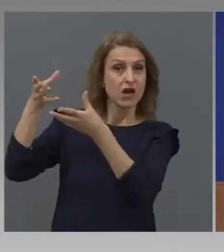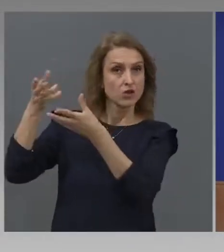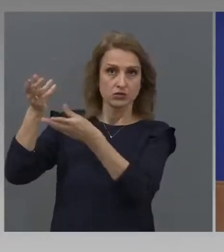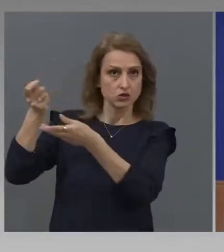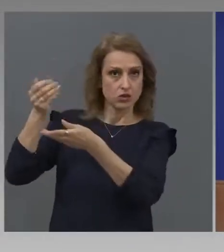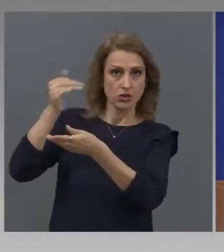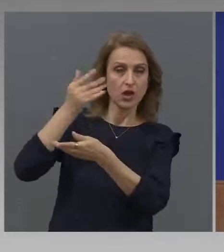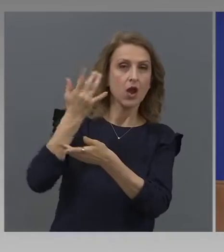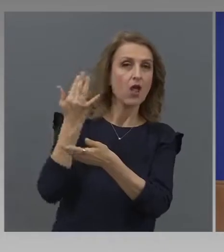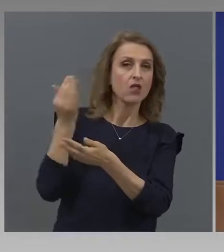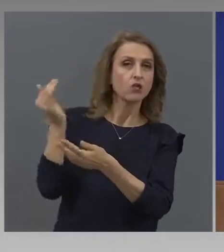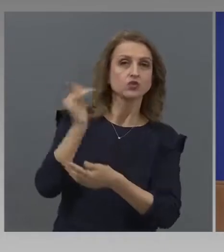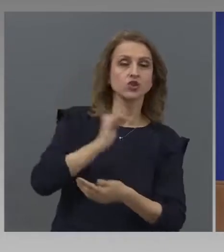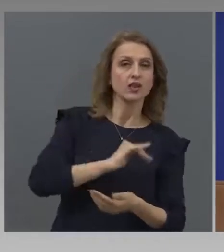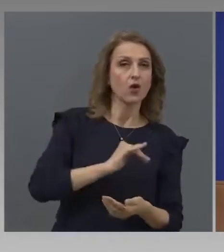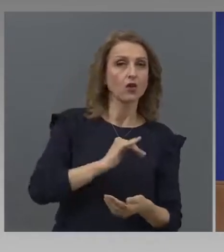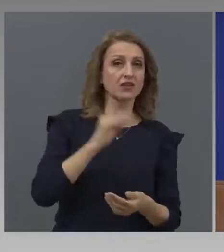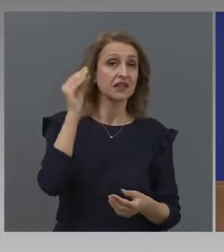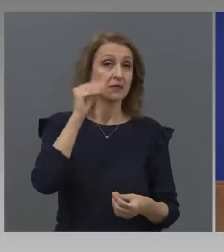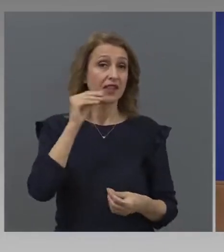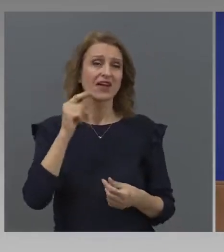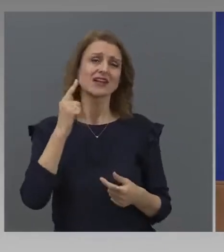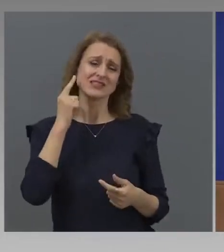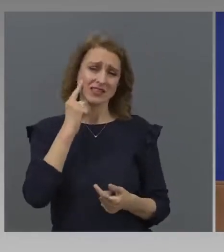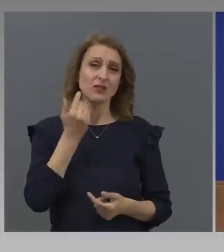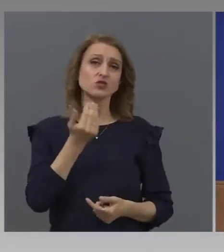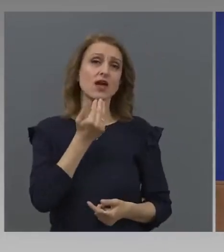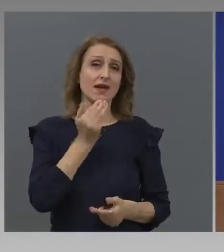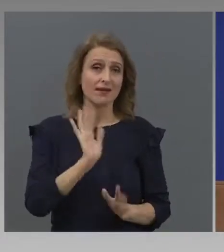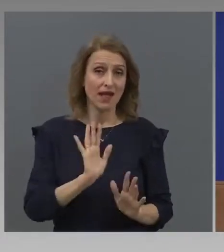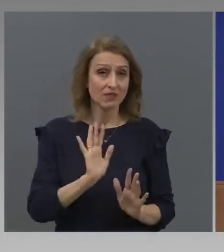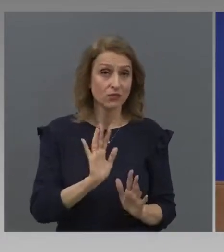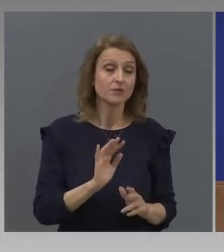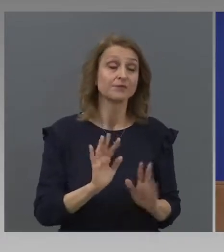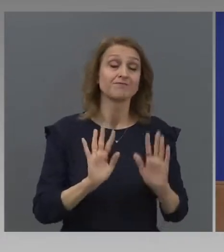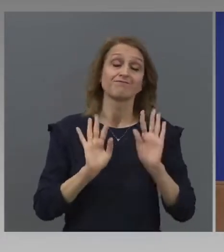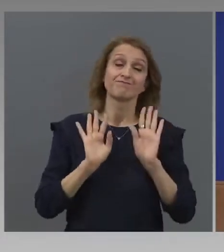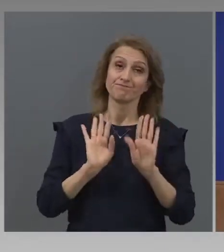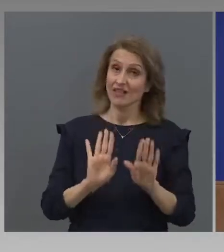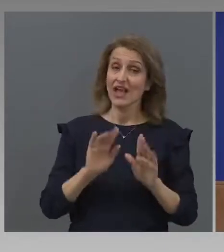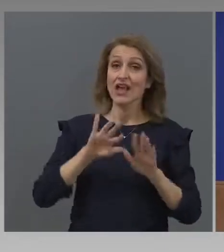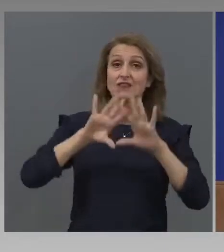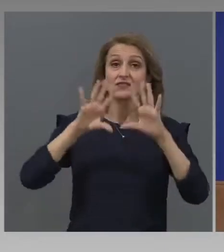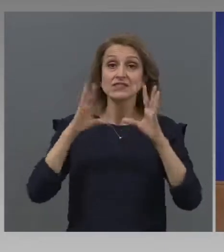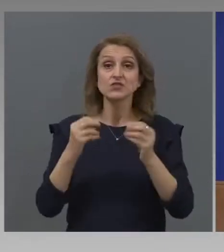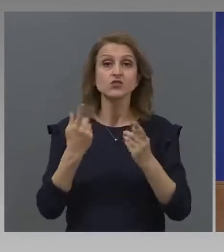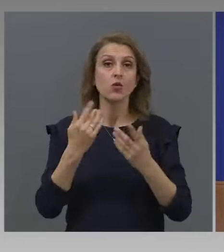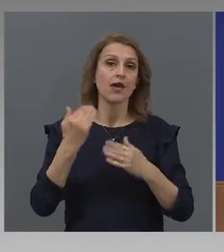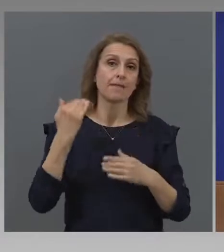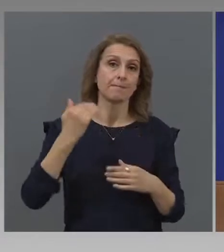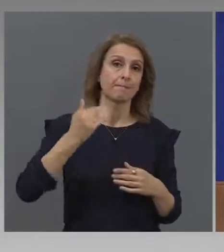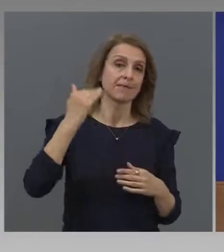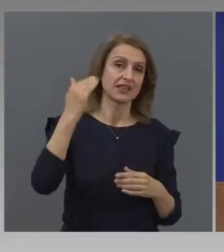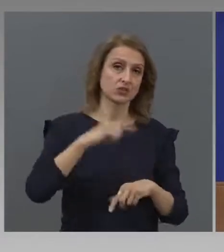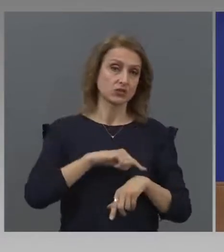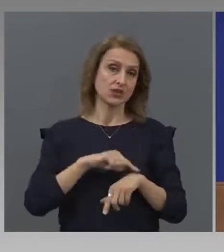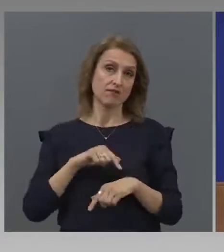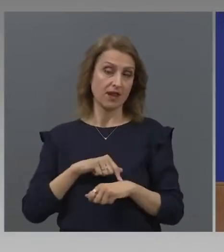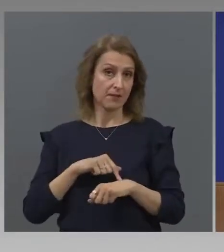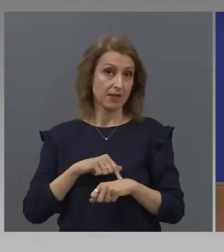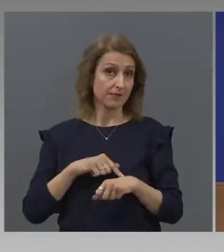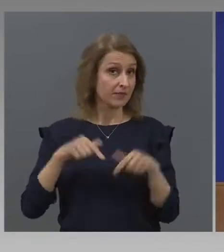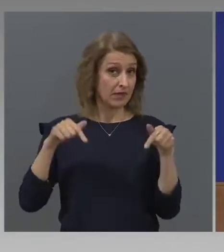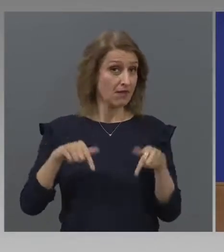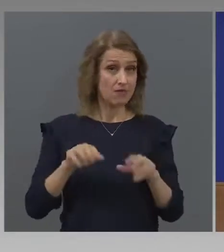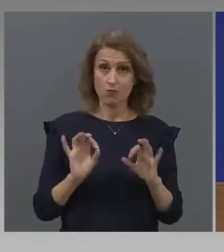Знам, че е рано за сметки без крашмара, който е коронавируса. Всичко е в бъдеще време. Сега, тъй като и бюджет